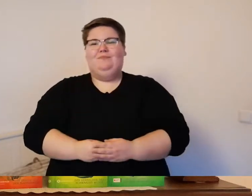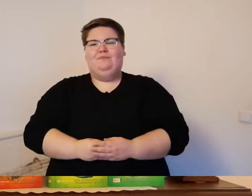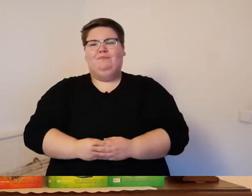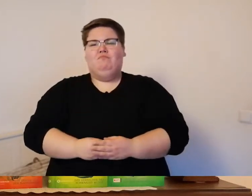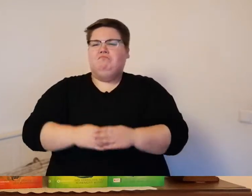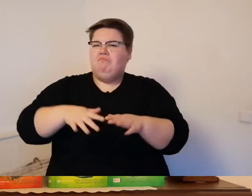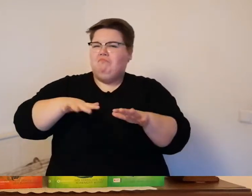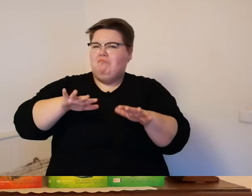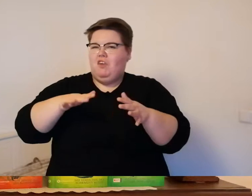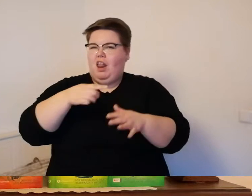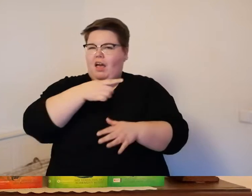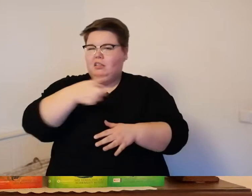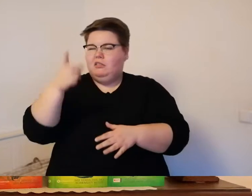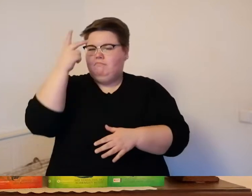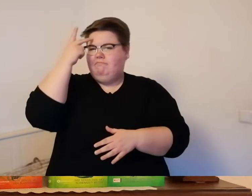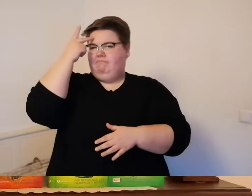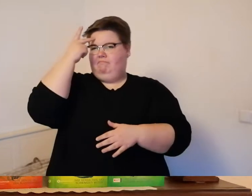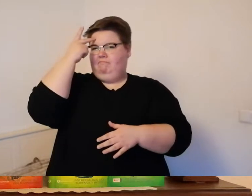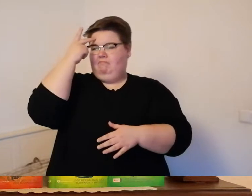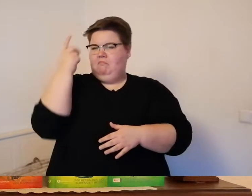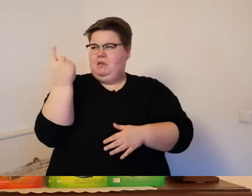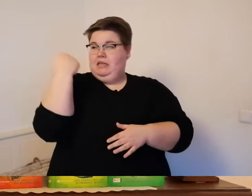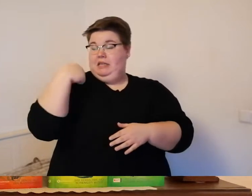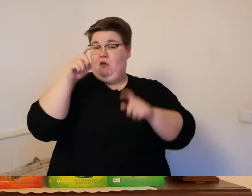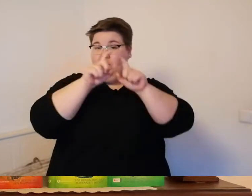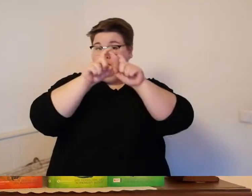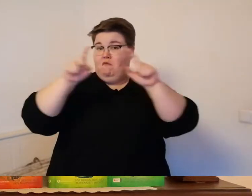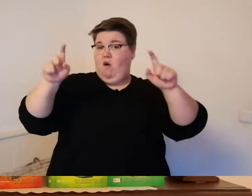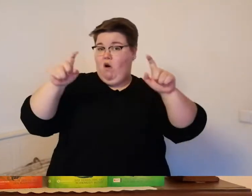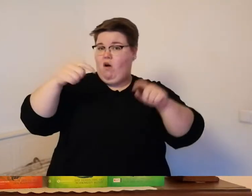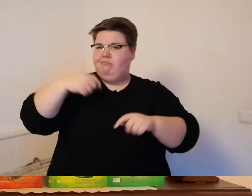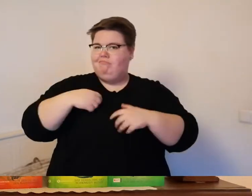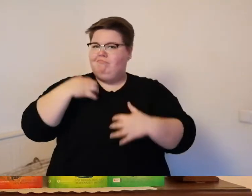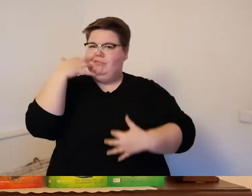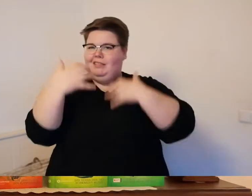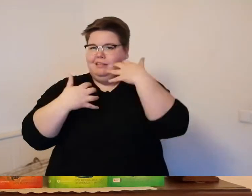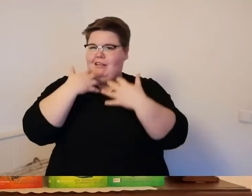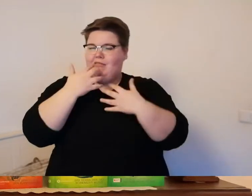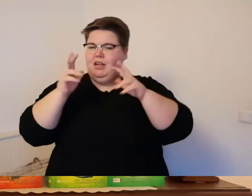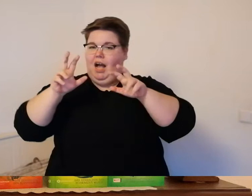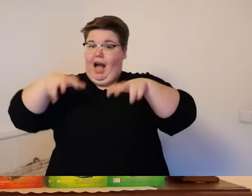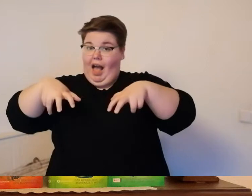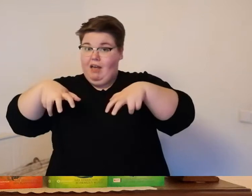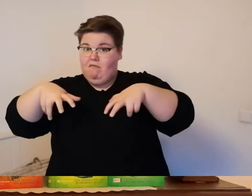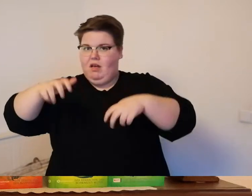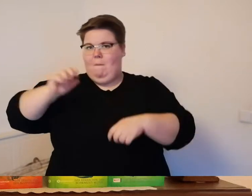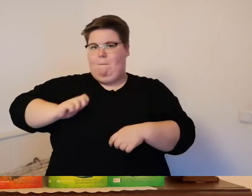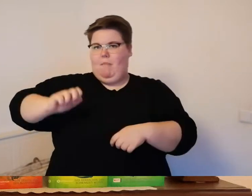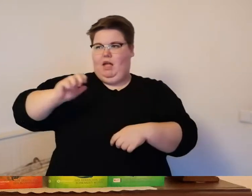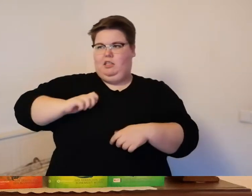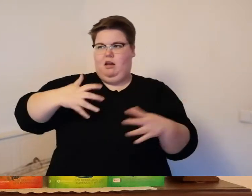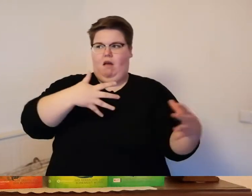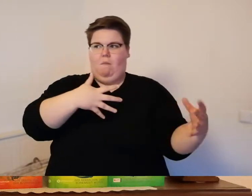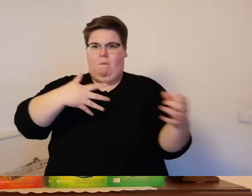ihr könnt euch erinnern beim letzten mal als ich habe aufgehört wie der greif die beiden mädchen quasi entführt hat